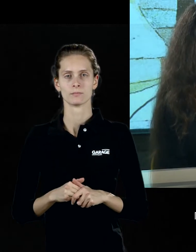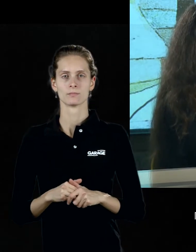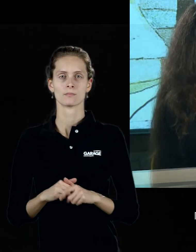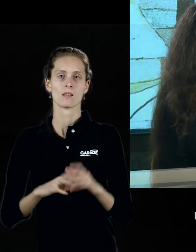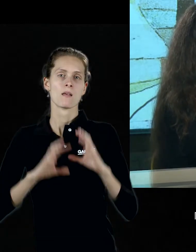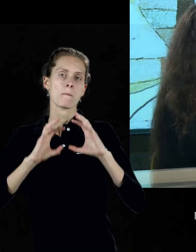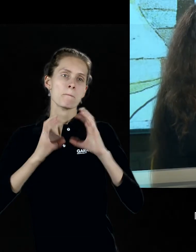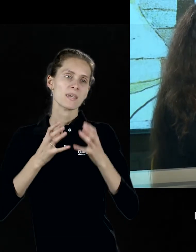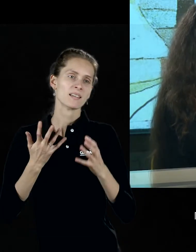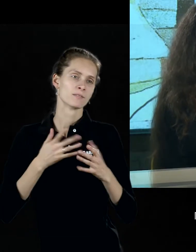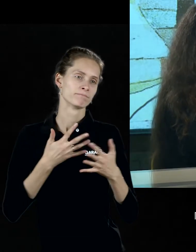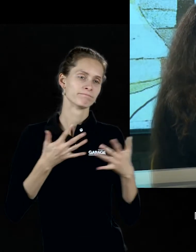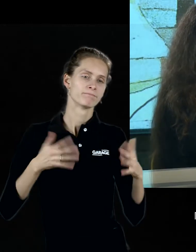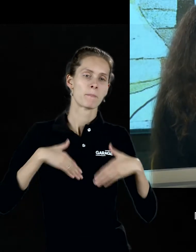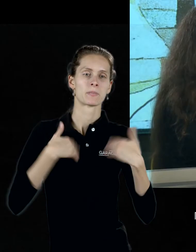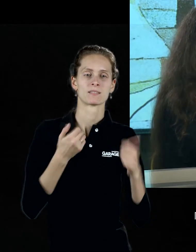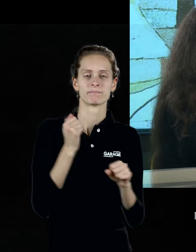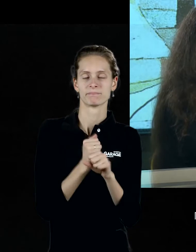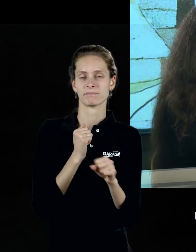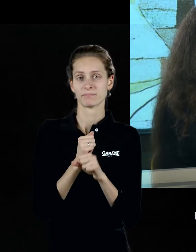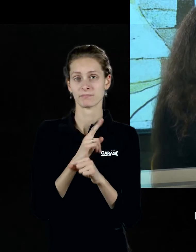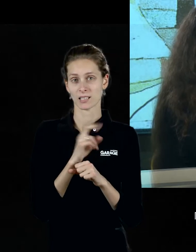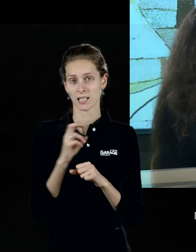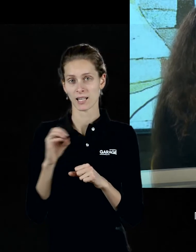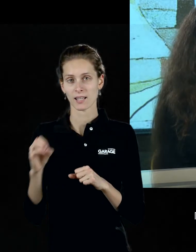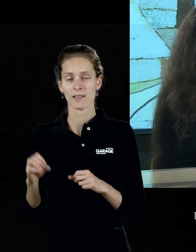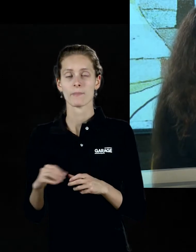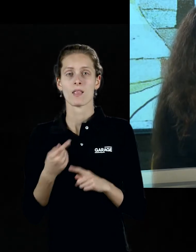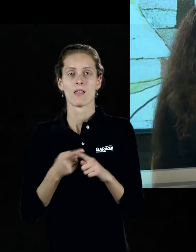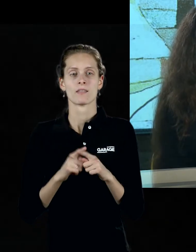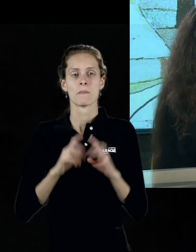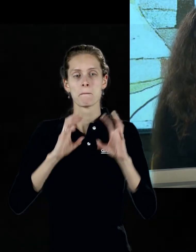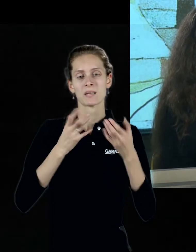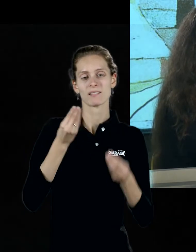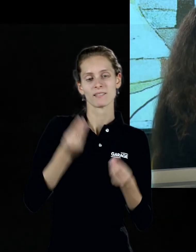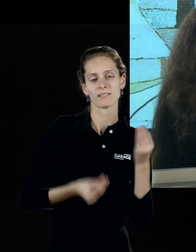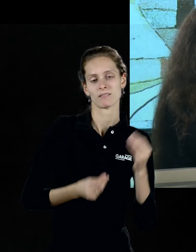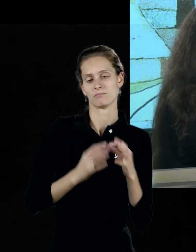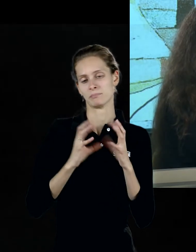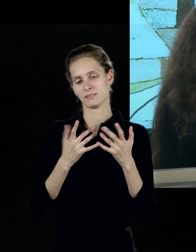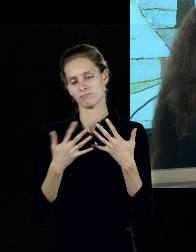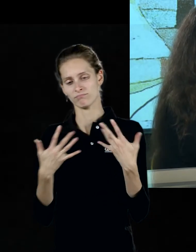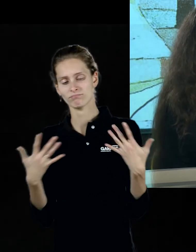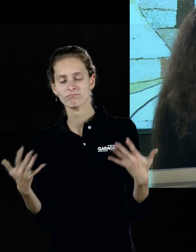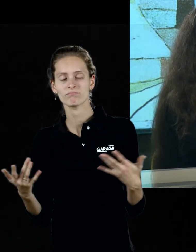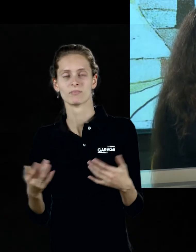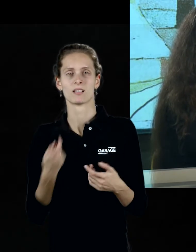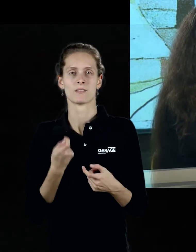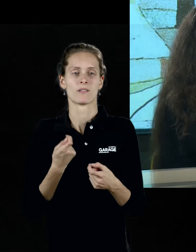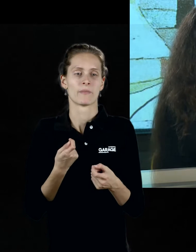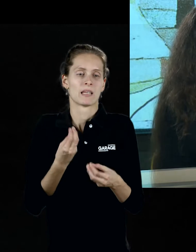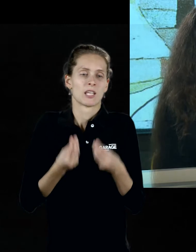предлагают создавать Клей, это миры, достаточно, как вы видите, это миры игры, это миры, которые всегда немножко